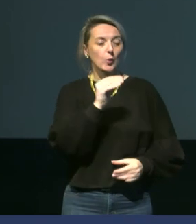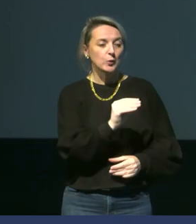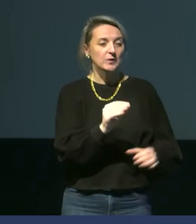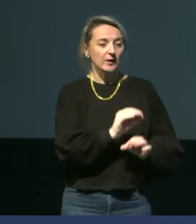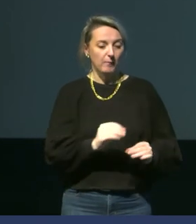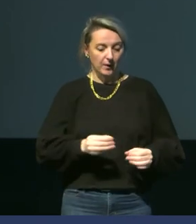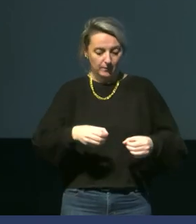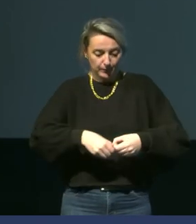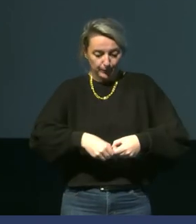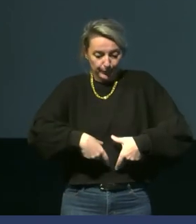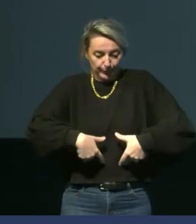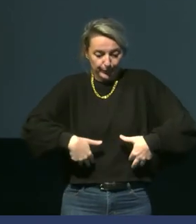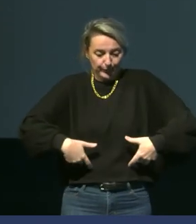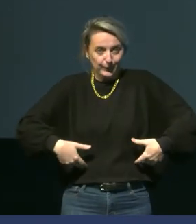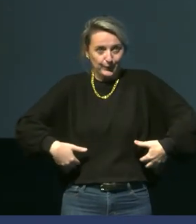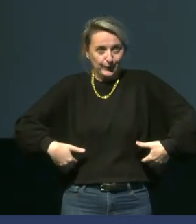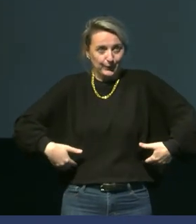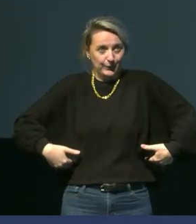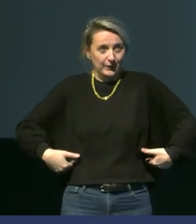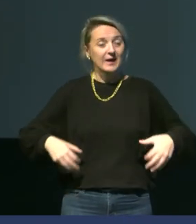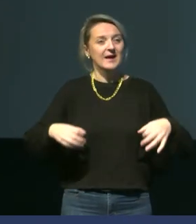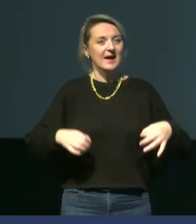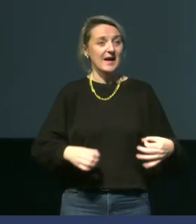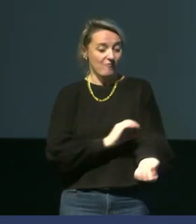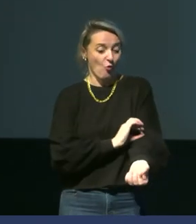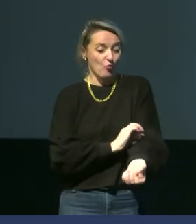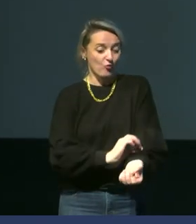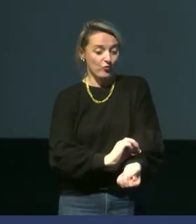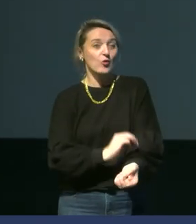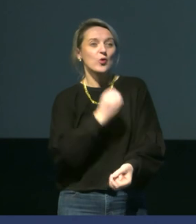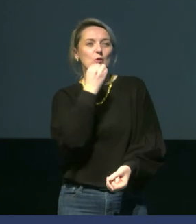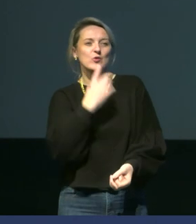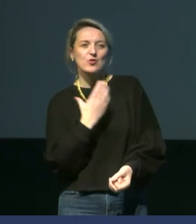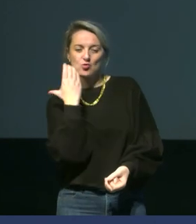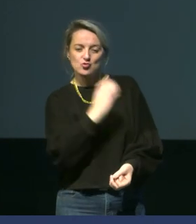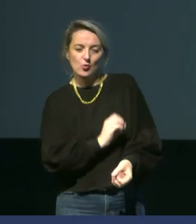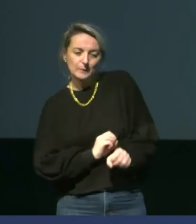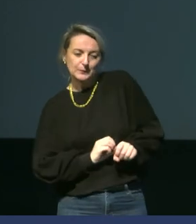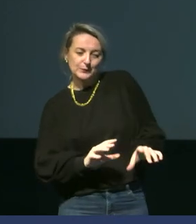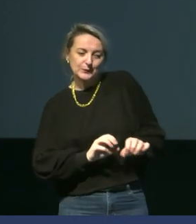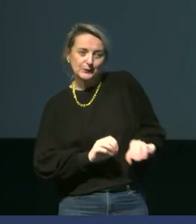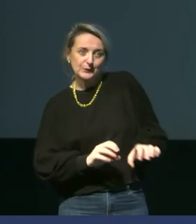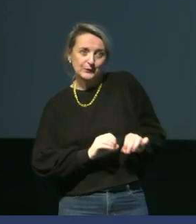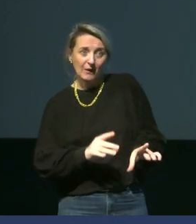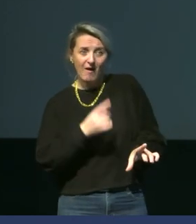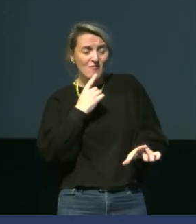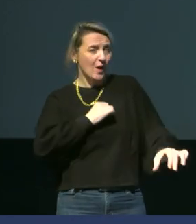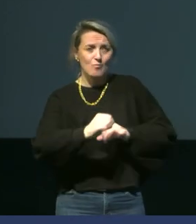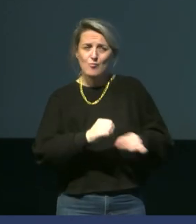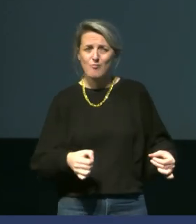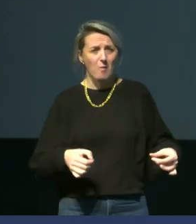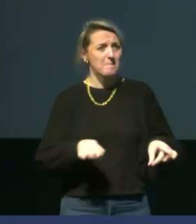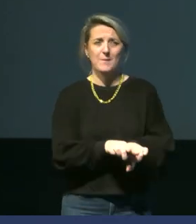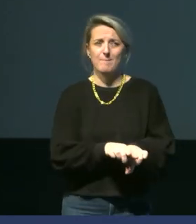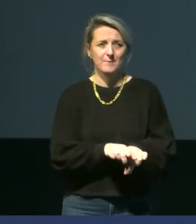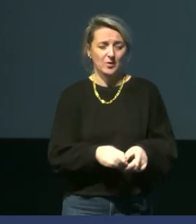déstocker. Et puis, pour la déstocker, il va falloir envoyer du flux sanguin chaud au niveau de ces tissus-là. Donc, finalement, le mouvement du flux sanguin,